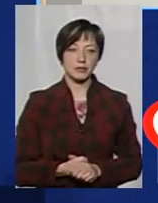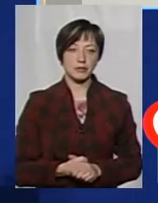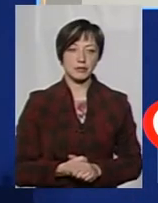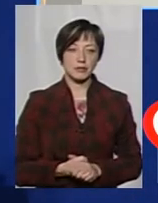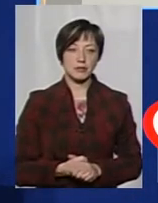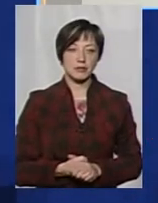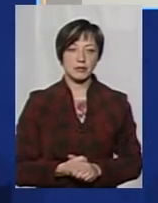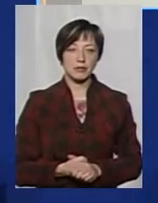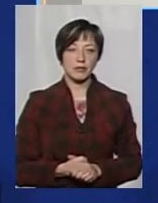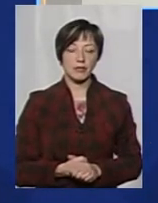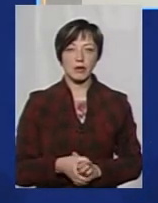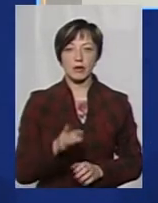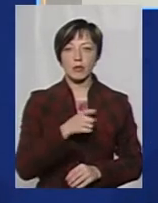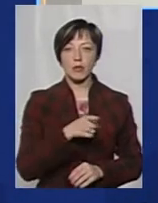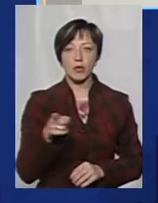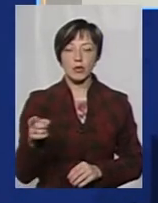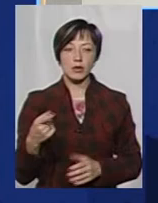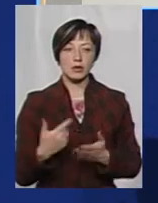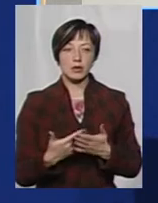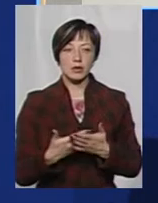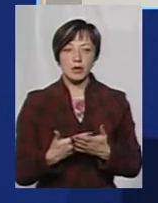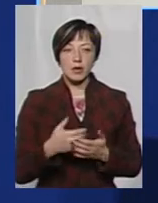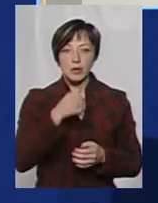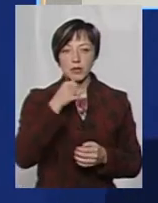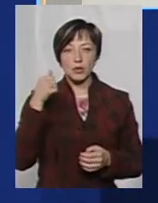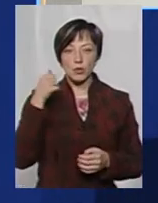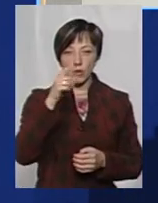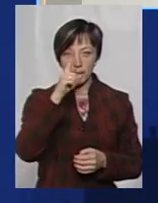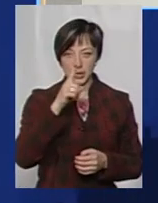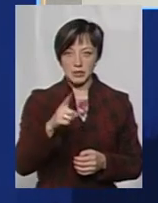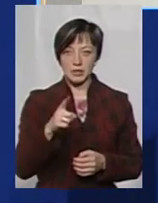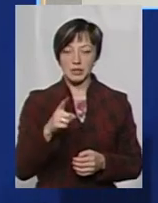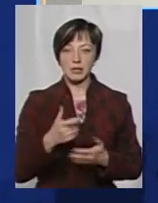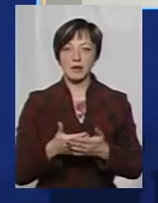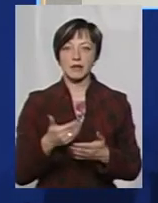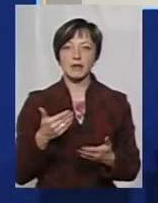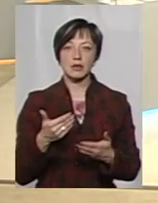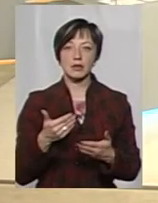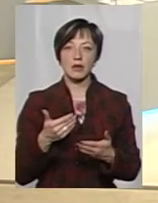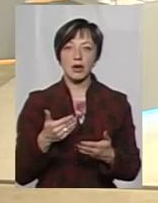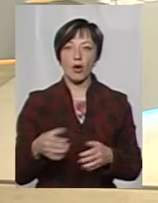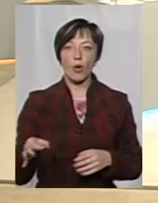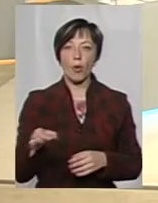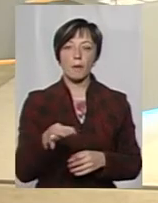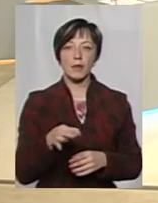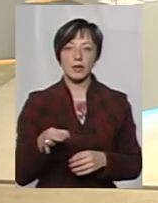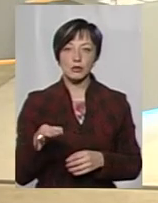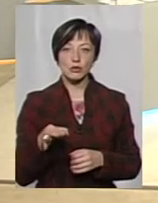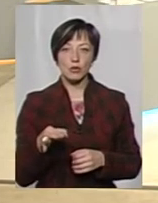На протязі десь минулого місяця від обласного